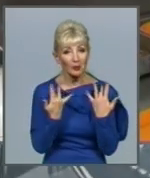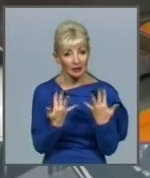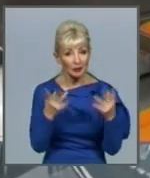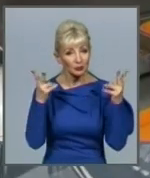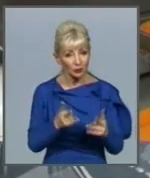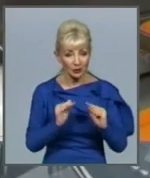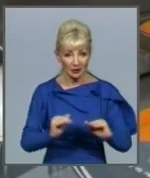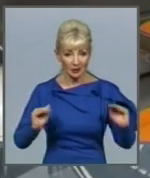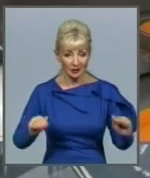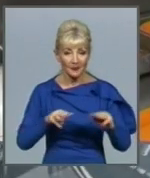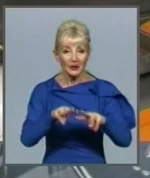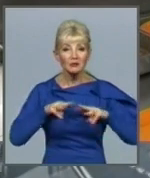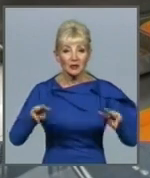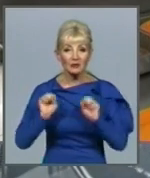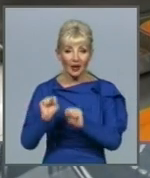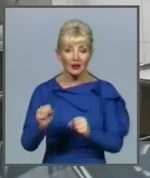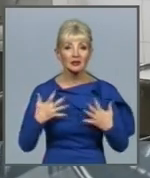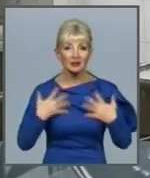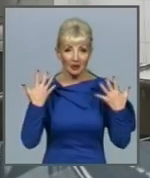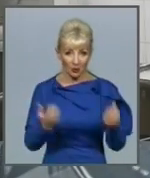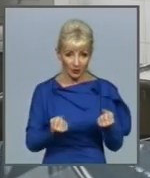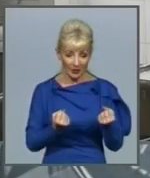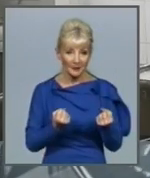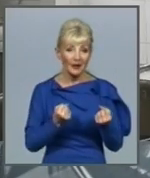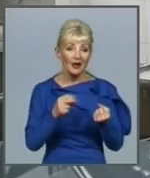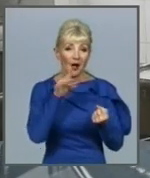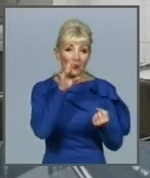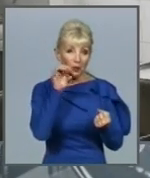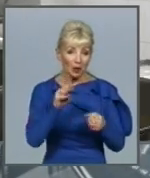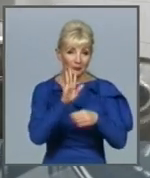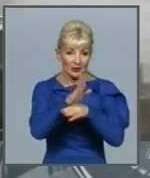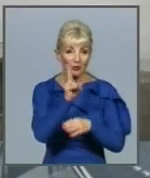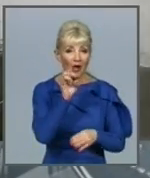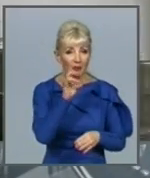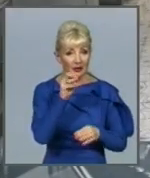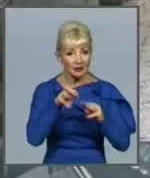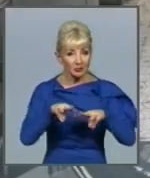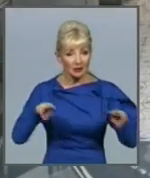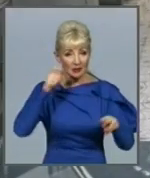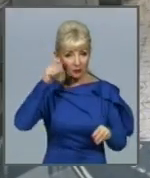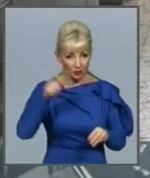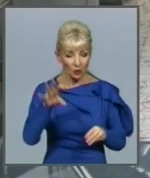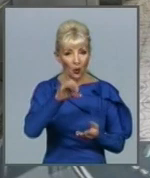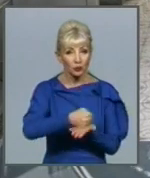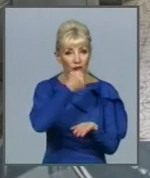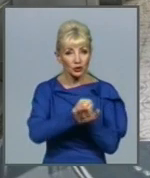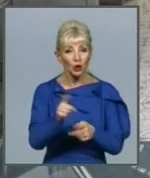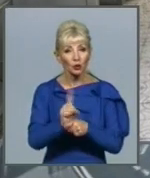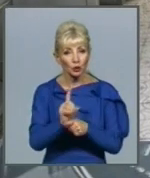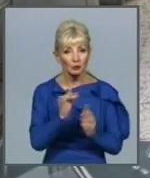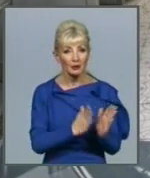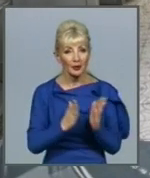Міністерство охорони здоров'я розробило проєкт постанови Кабінету міністрів України про затвердження норм та порядку організації